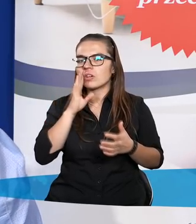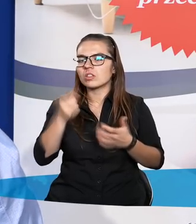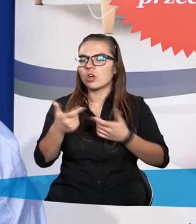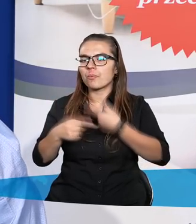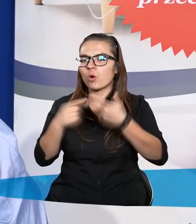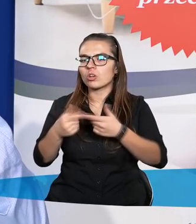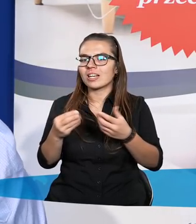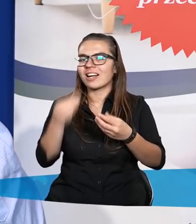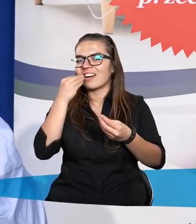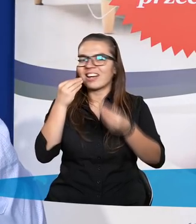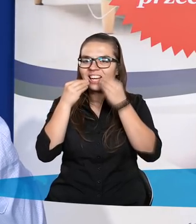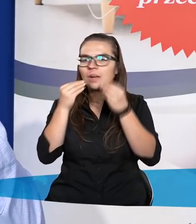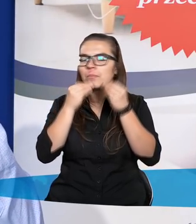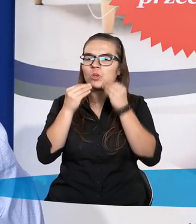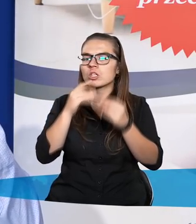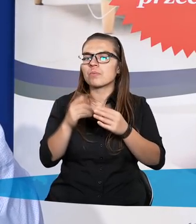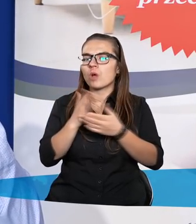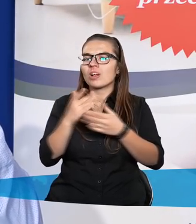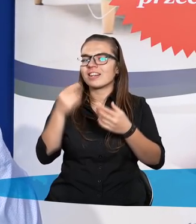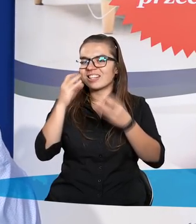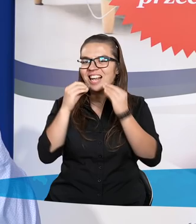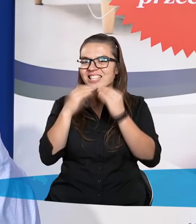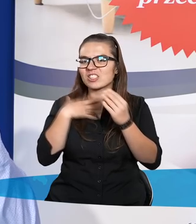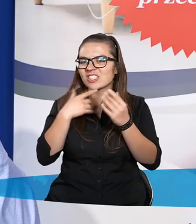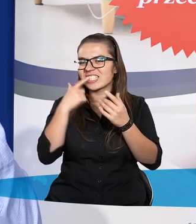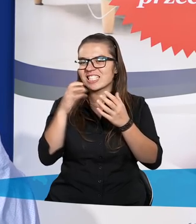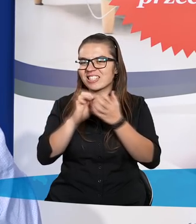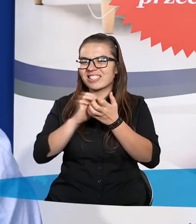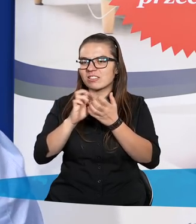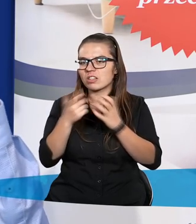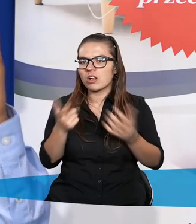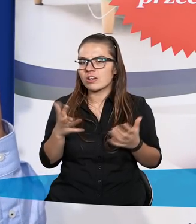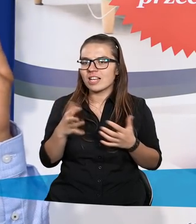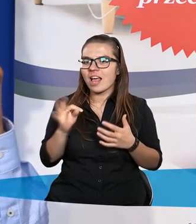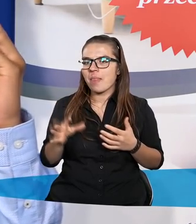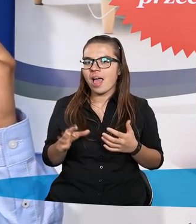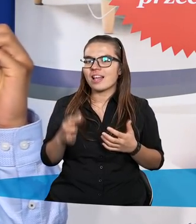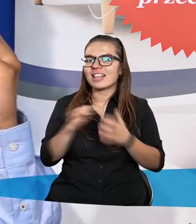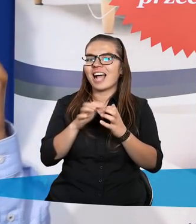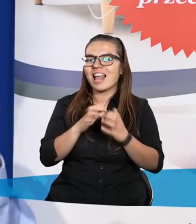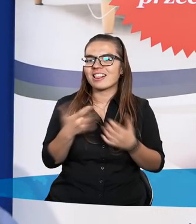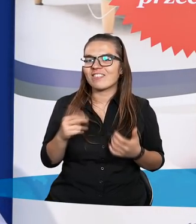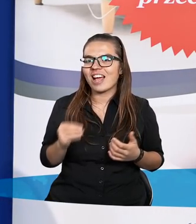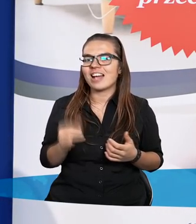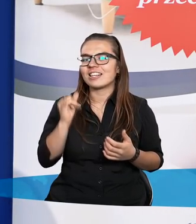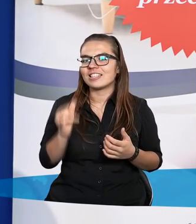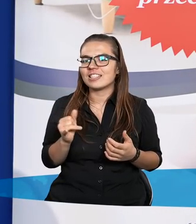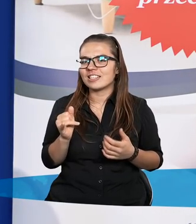czy produkty, po których jest takie cierpkie odczucie, czy zęby takie są. Drętwe. Drętwe takie.